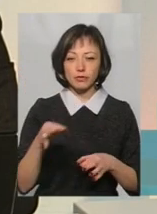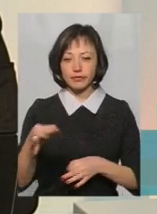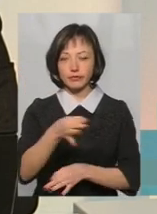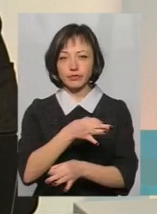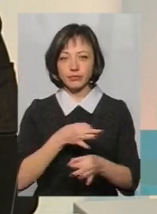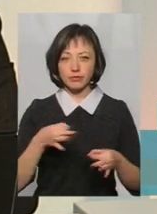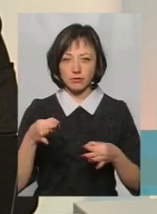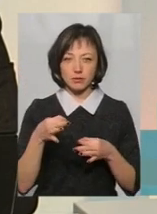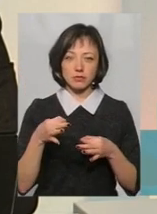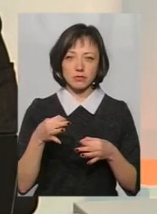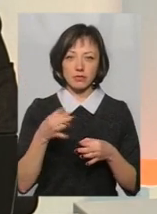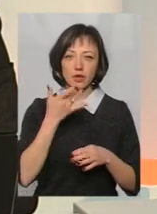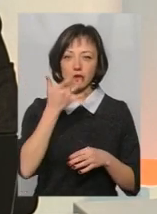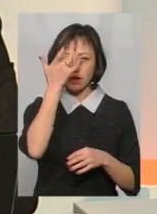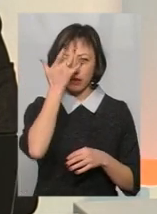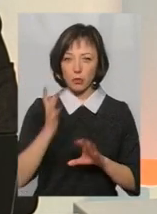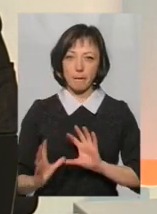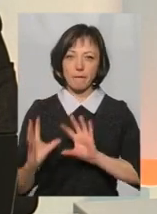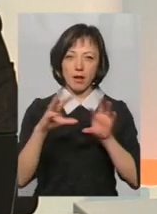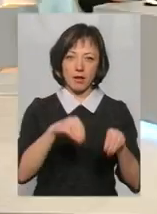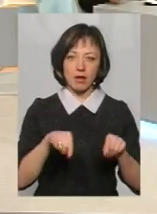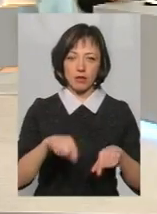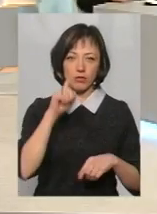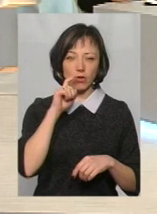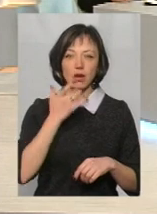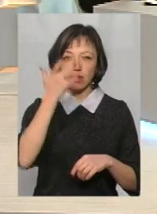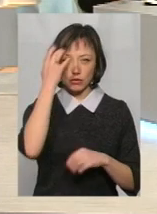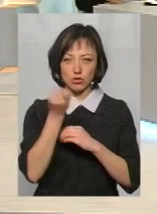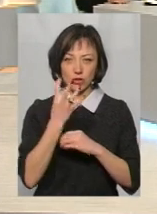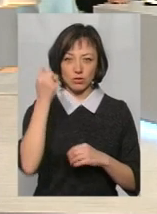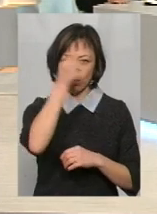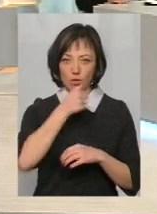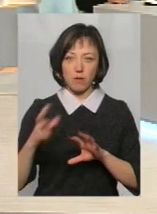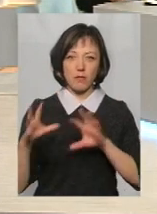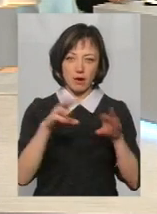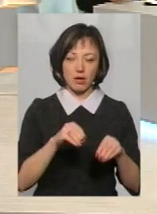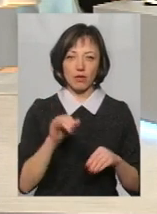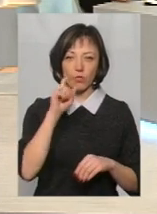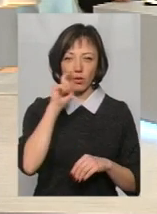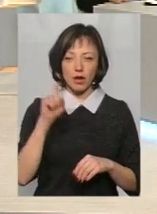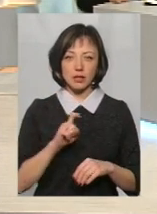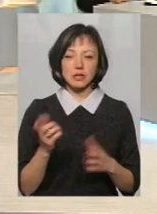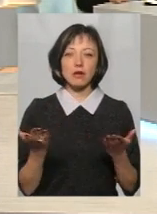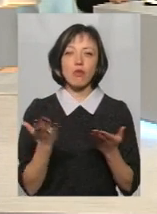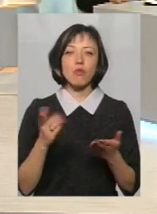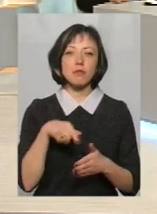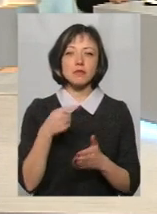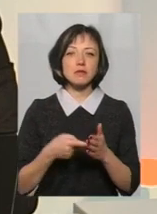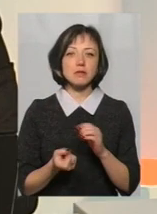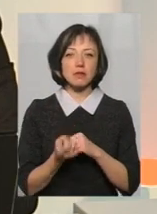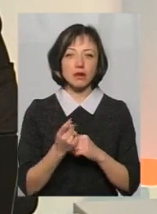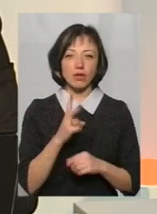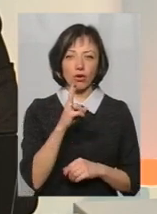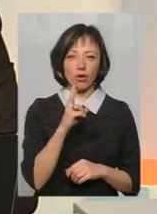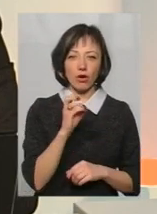то літом переїхали. Влітку 2014 року ви переїхали в Україну. А з якого міста? З